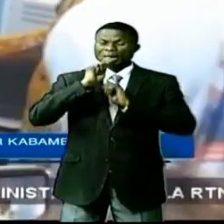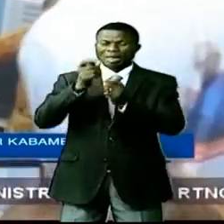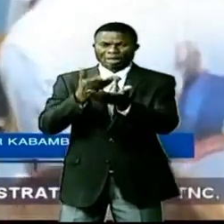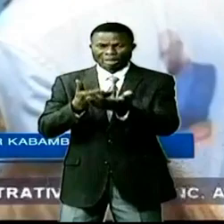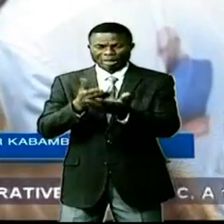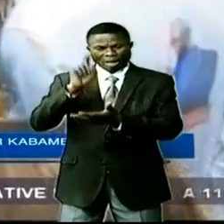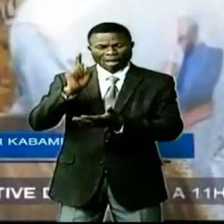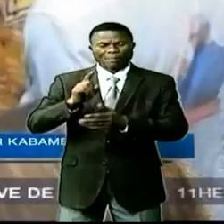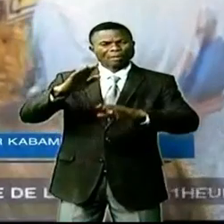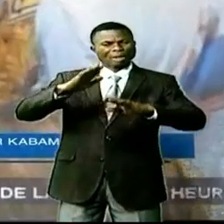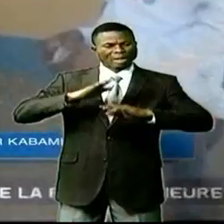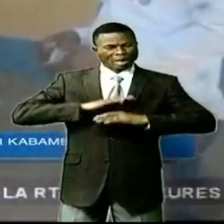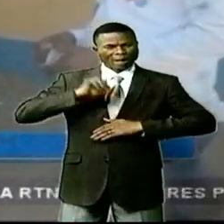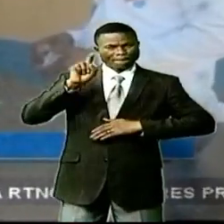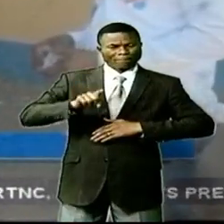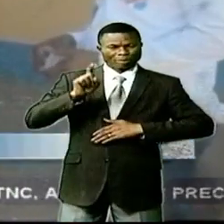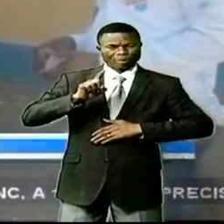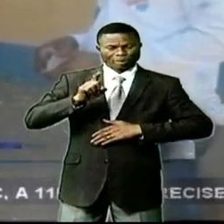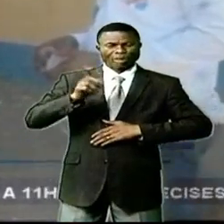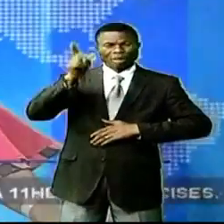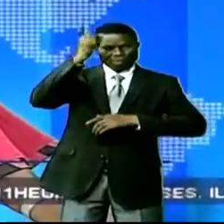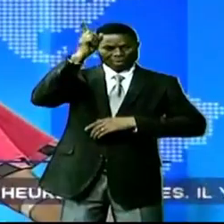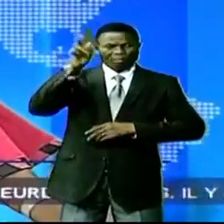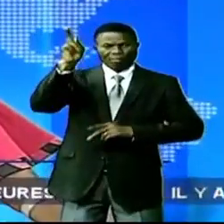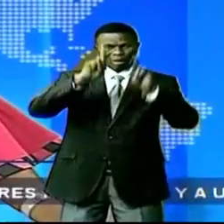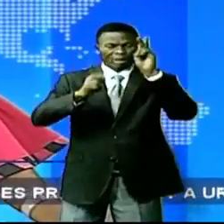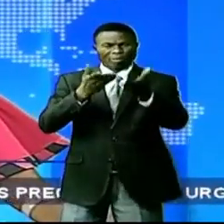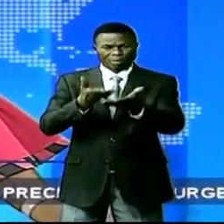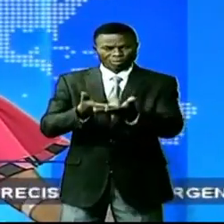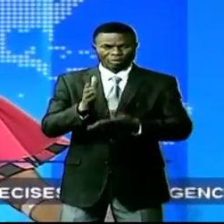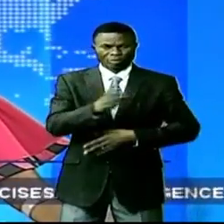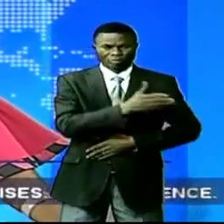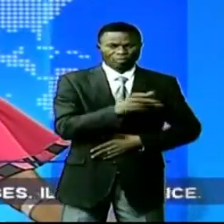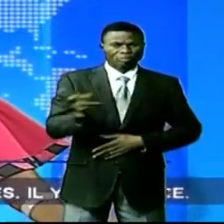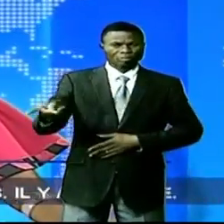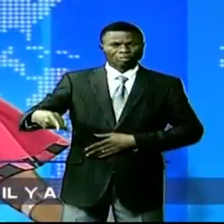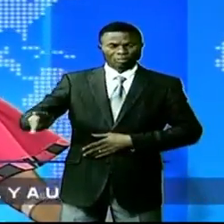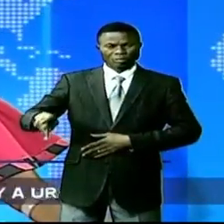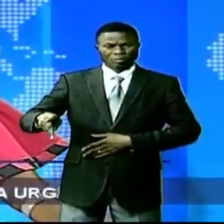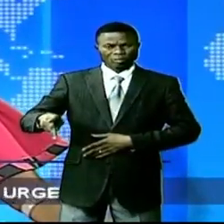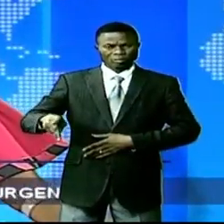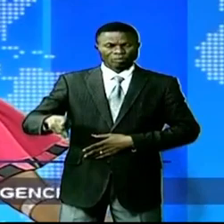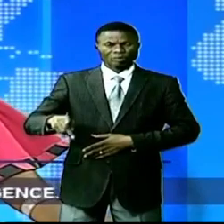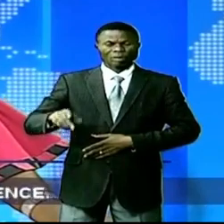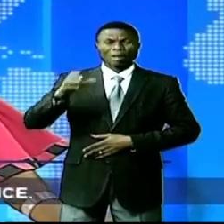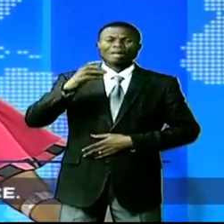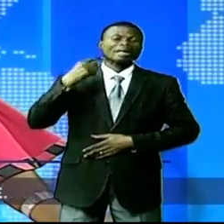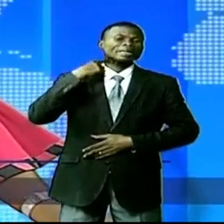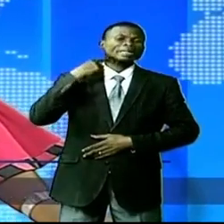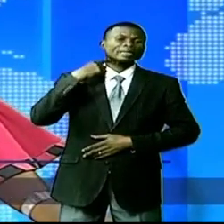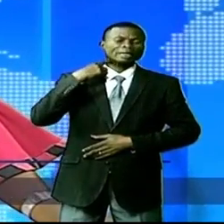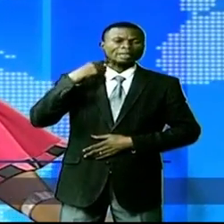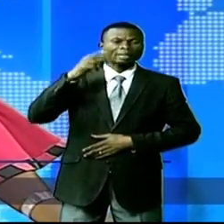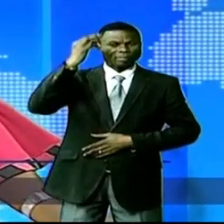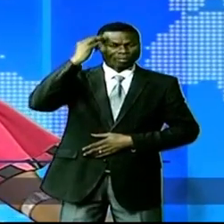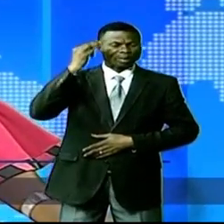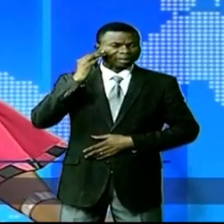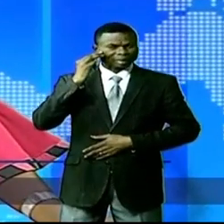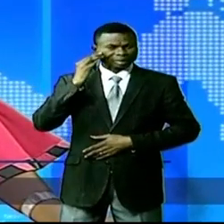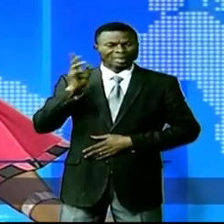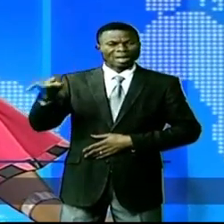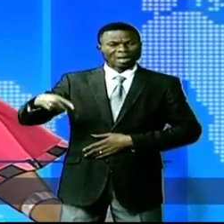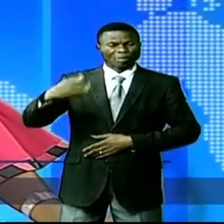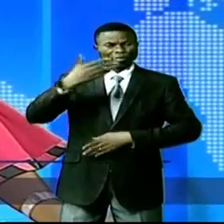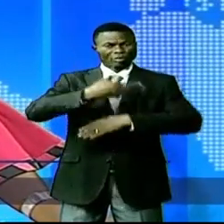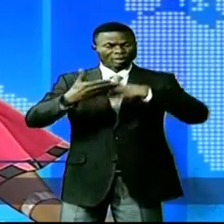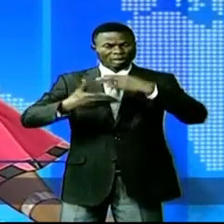veut répondre au créneau « Les peuples d'abord ». Dans la province du Congo, le ministre provincial des infrastructures